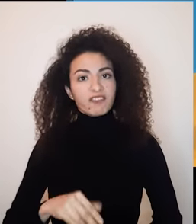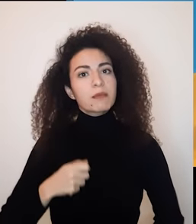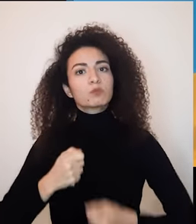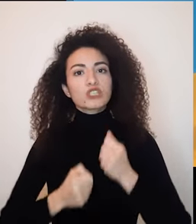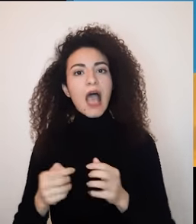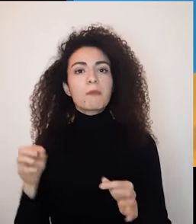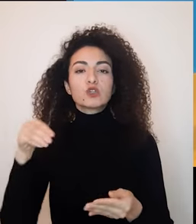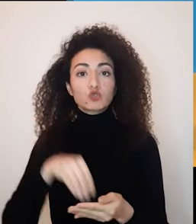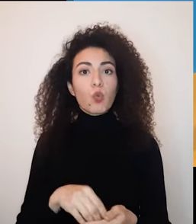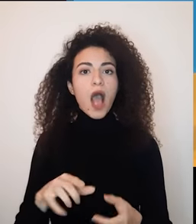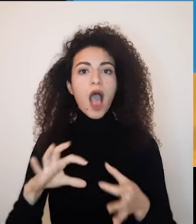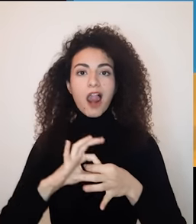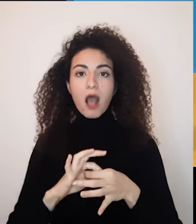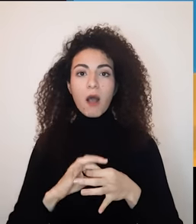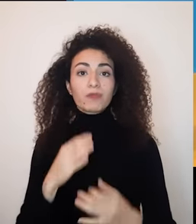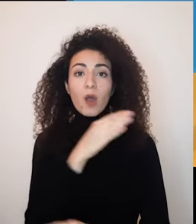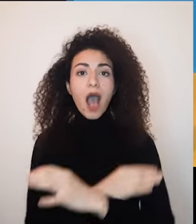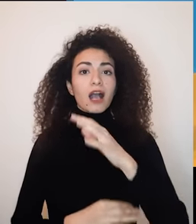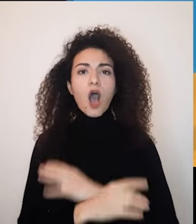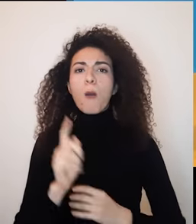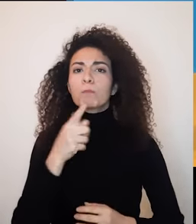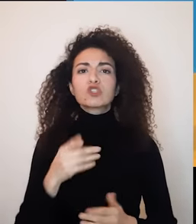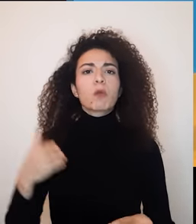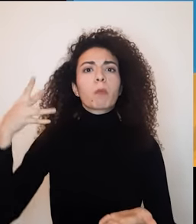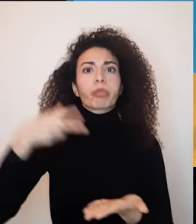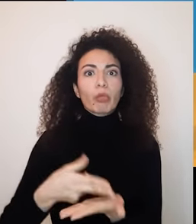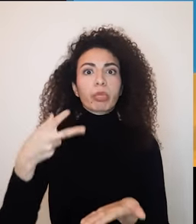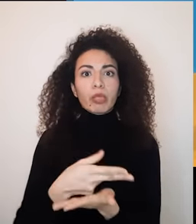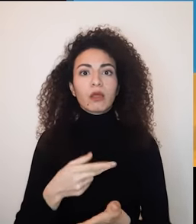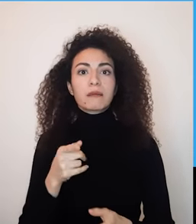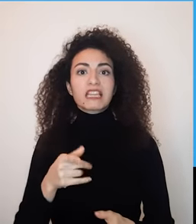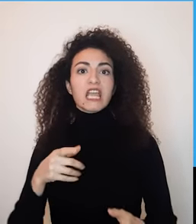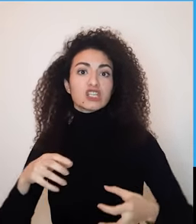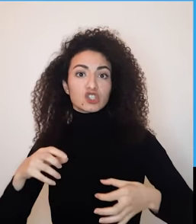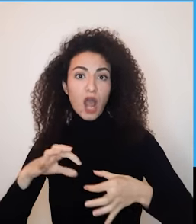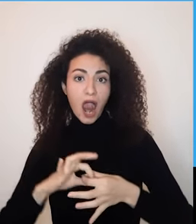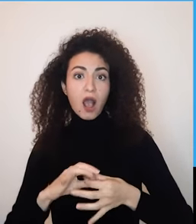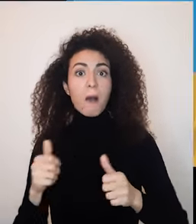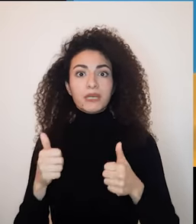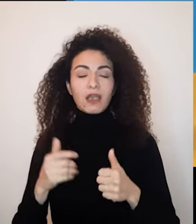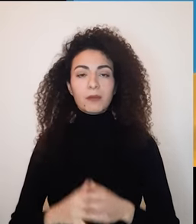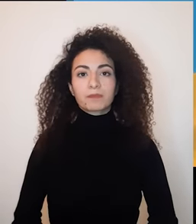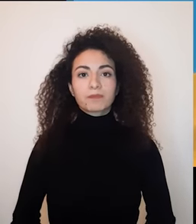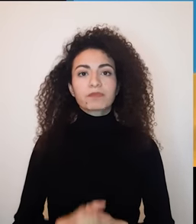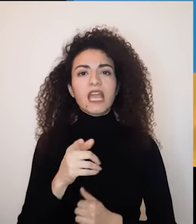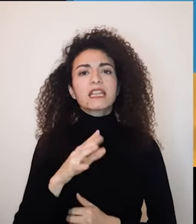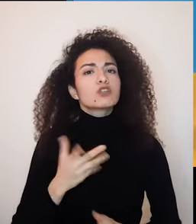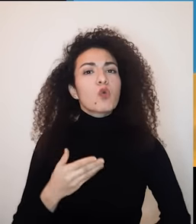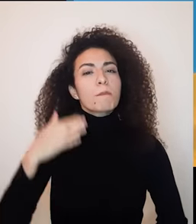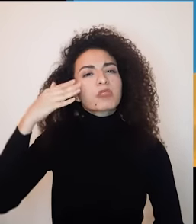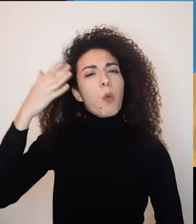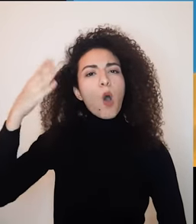قادرة بالمساهمة بالعلاقة وأنه إعاقتك ما حتمنعك أنك تكون شريكة بكل معنى الكلمات شو هي